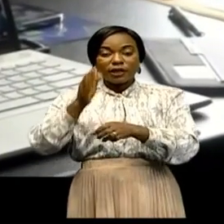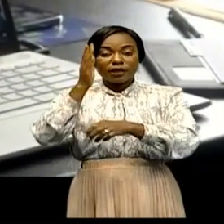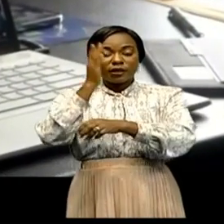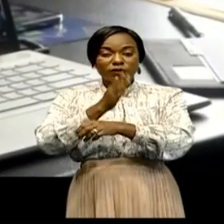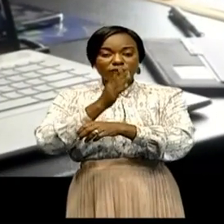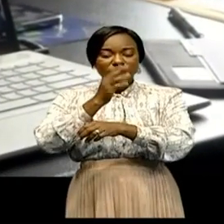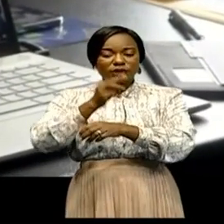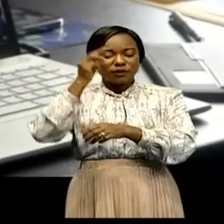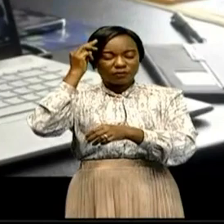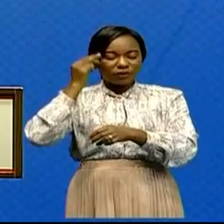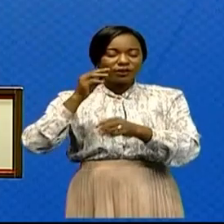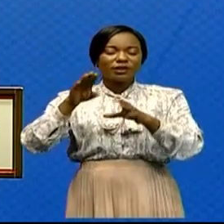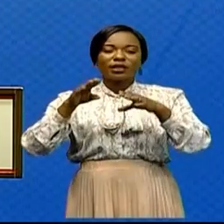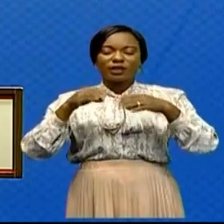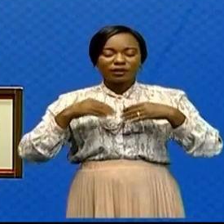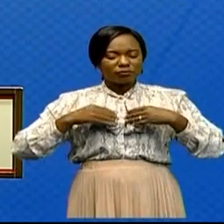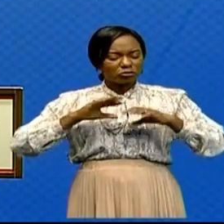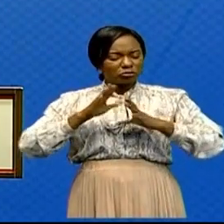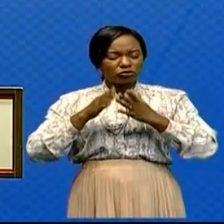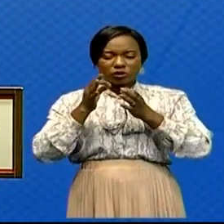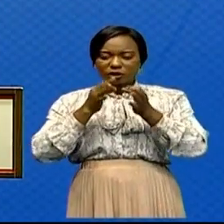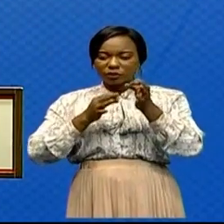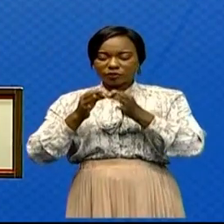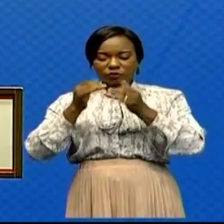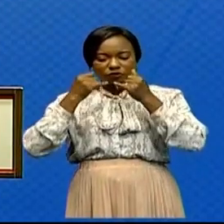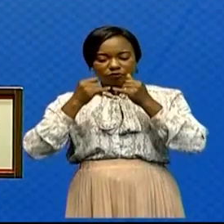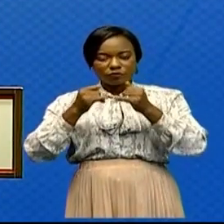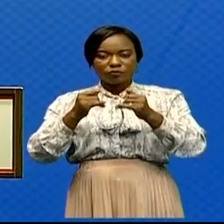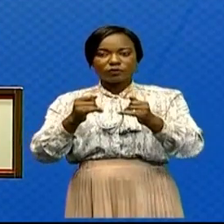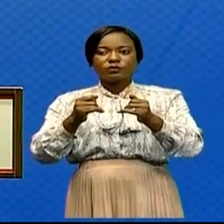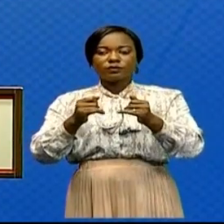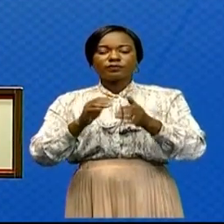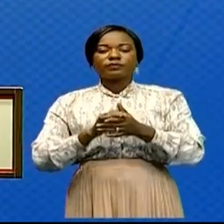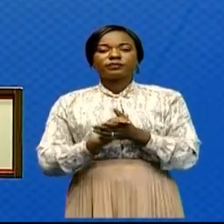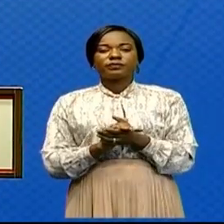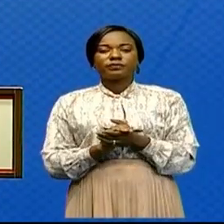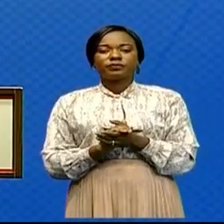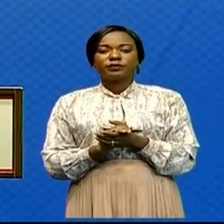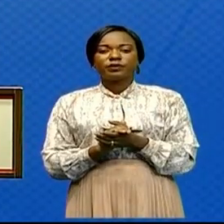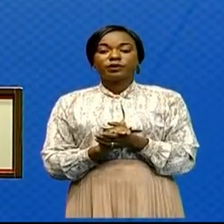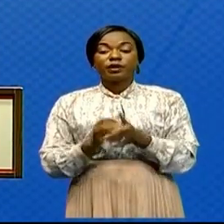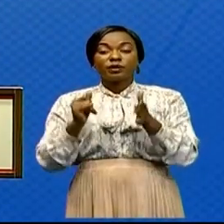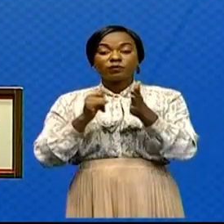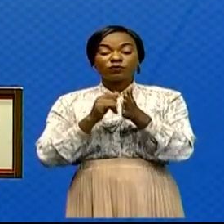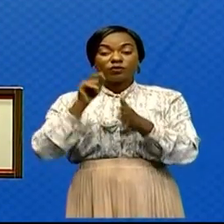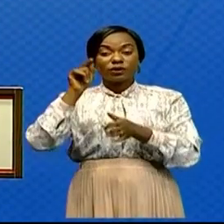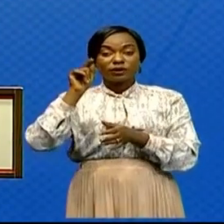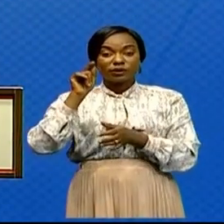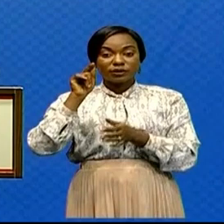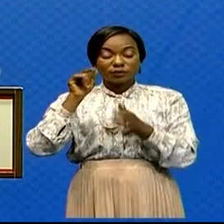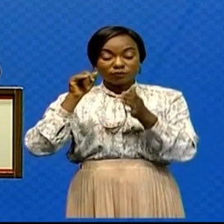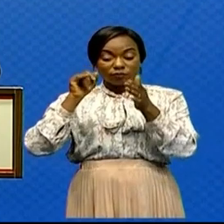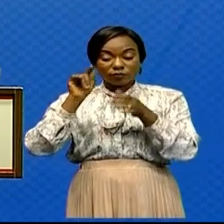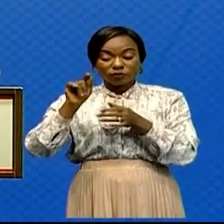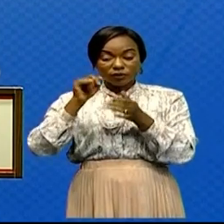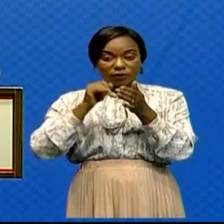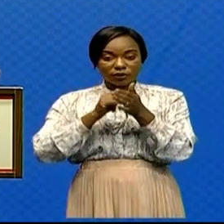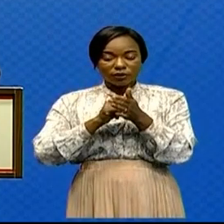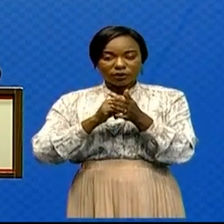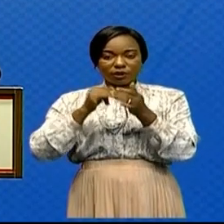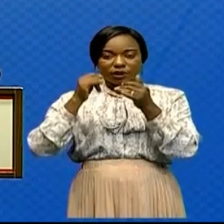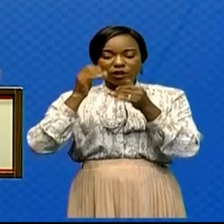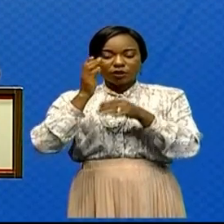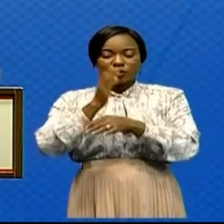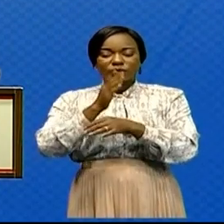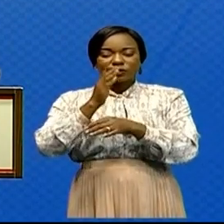a pris acte de cette note d'information. Point 6 de point d'information du conseil de ministre de